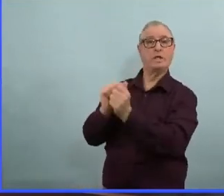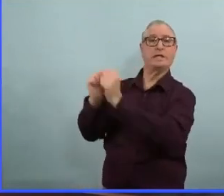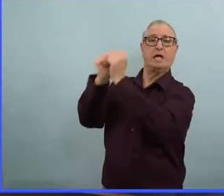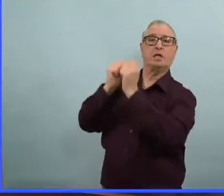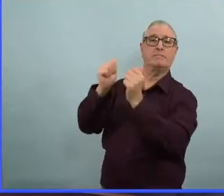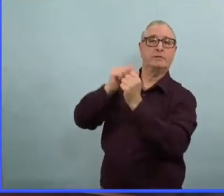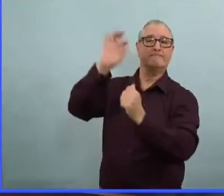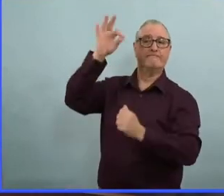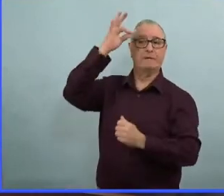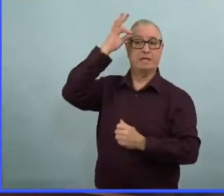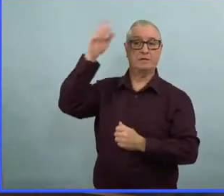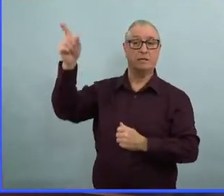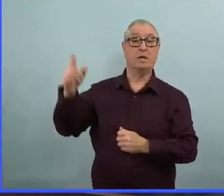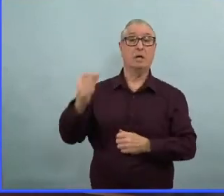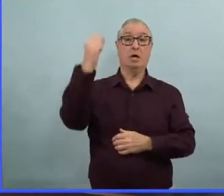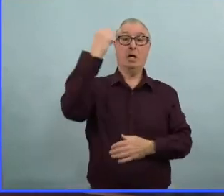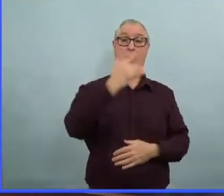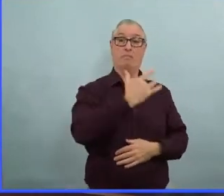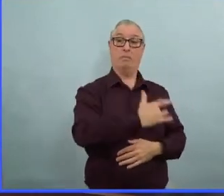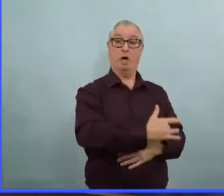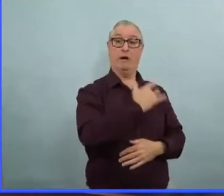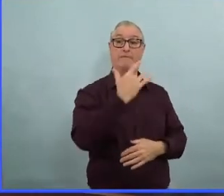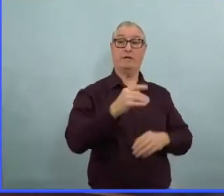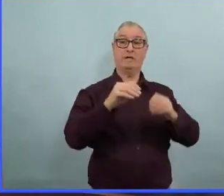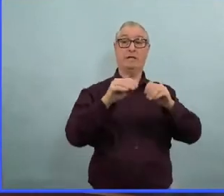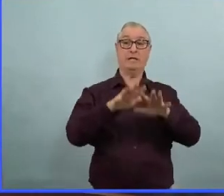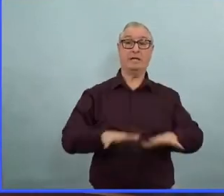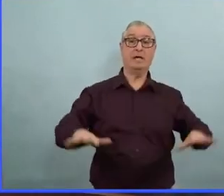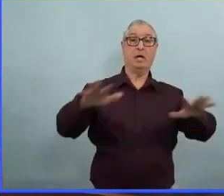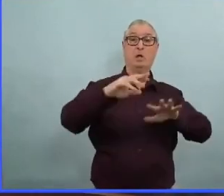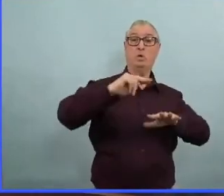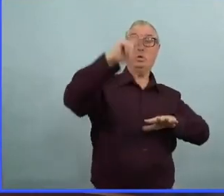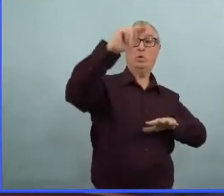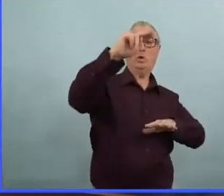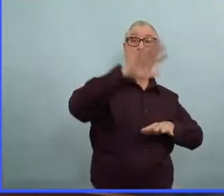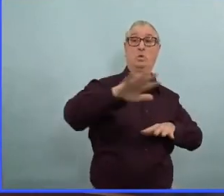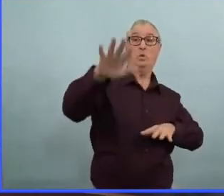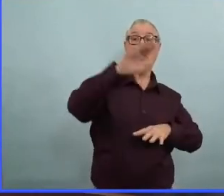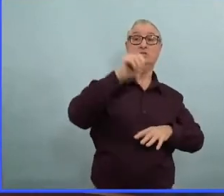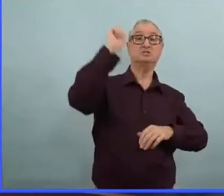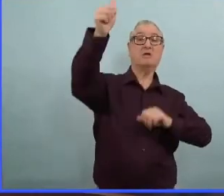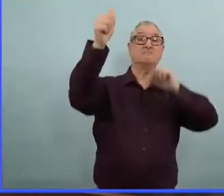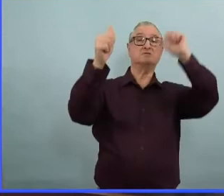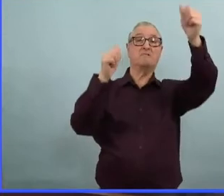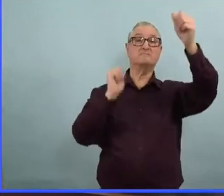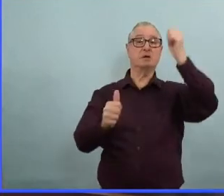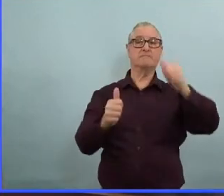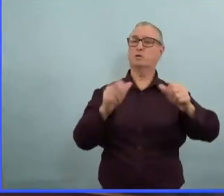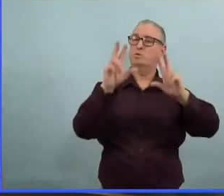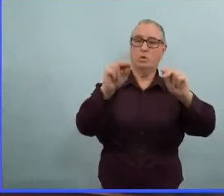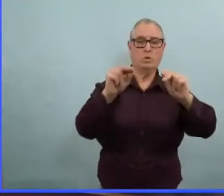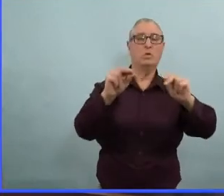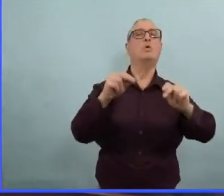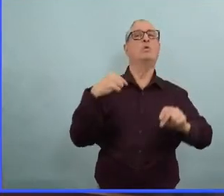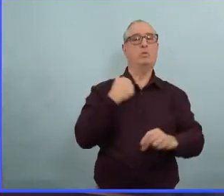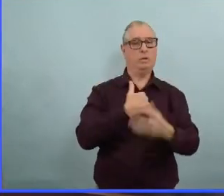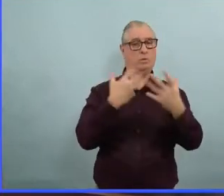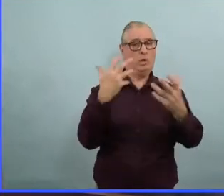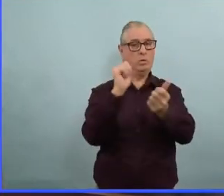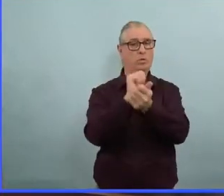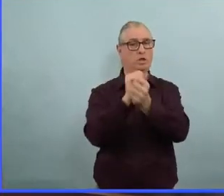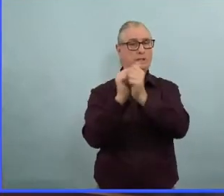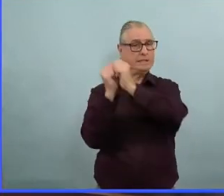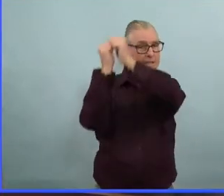C'est pas un fardeau que les provinces et les territoires peuvent assumer tout seuls il faut absolument s'assurer qu travaille tous ensemble là-dessus.